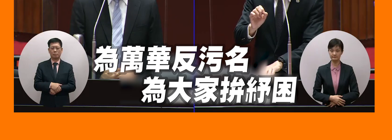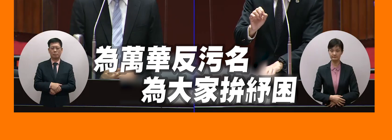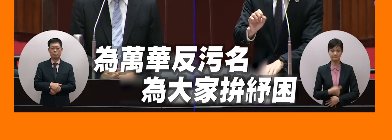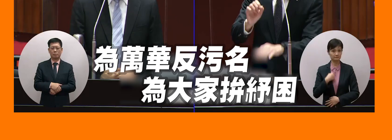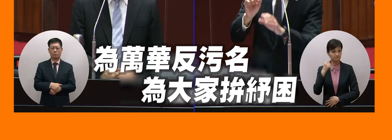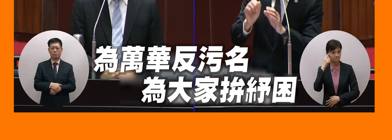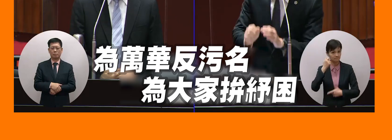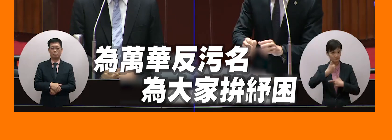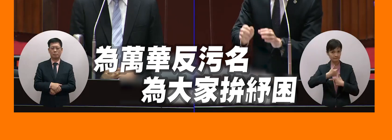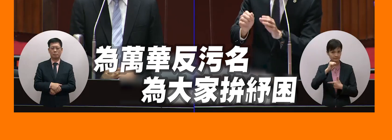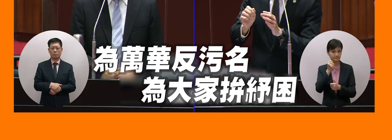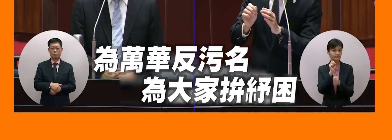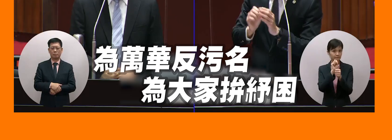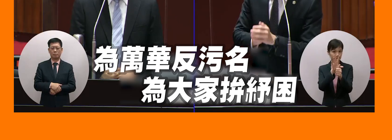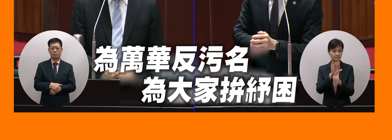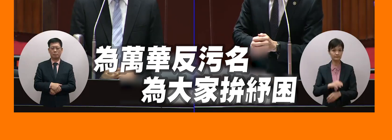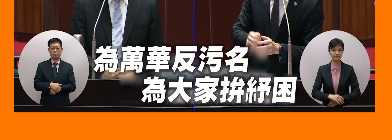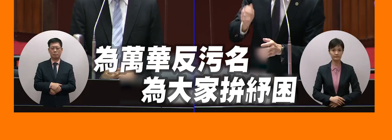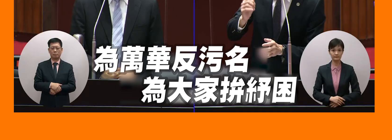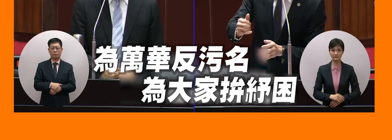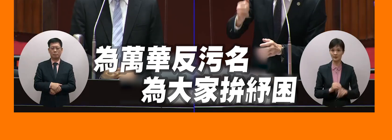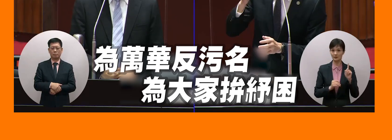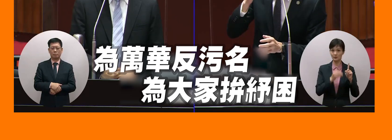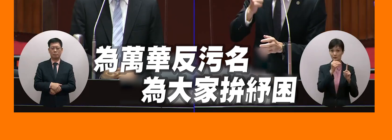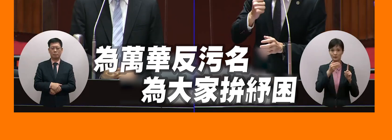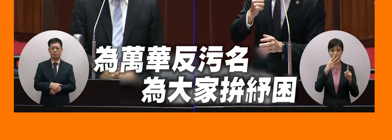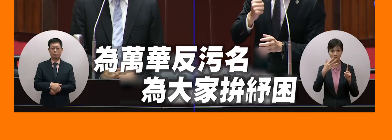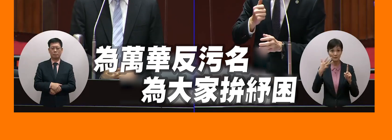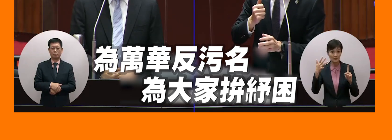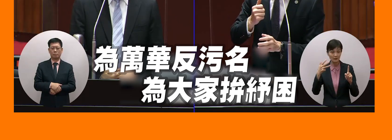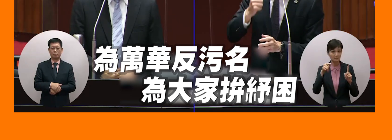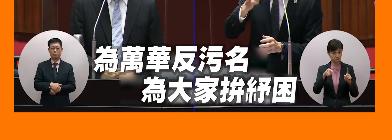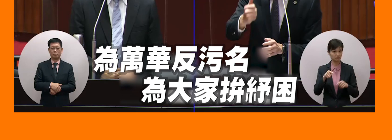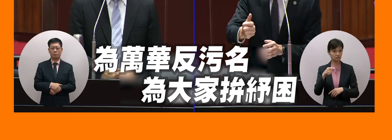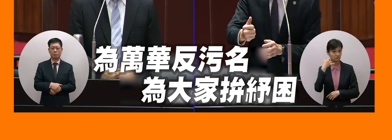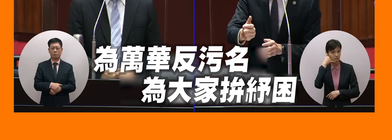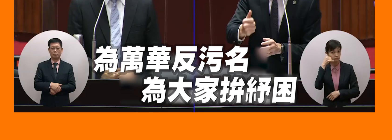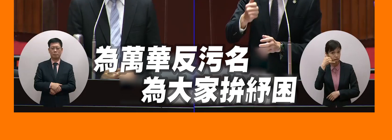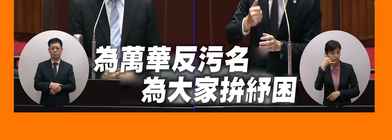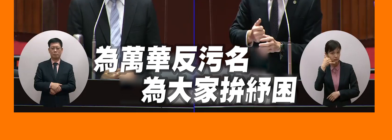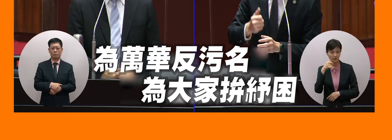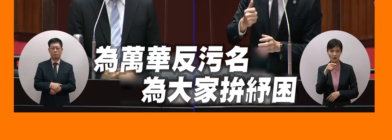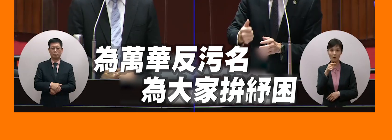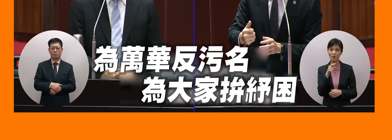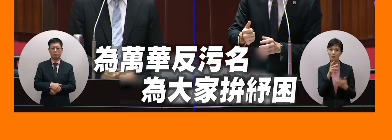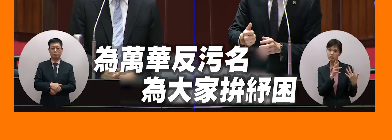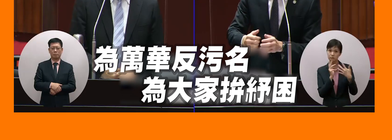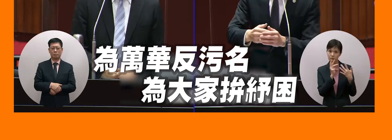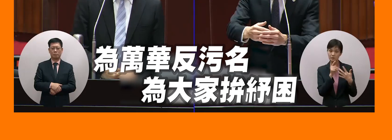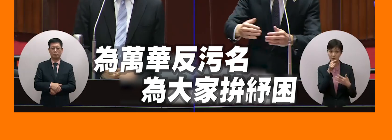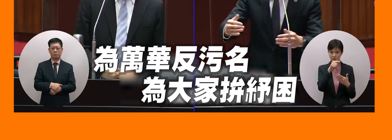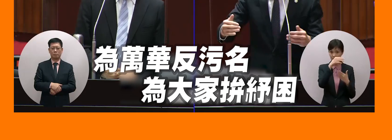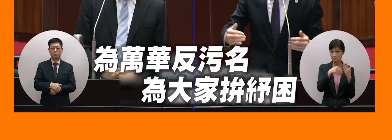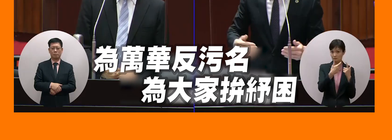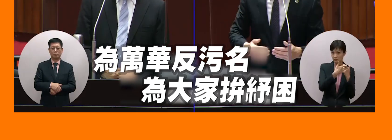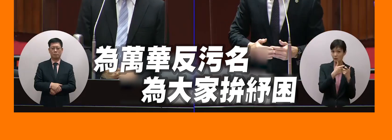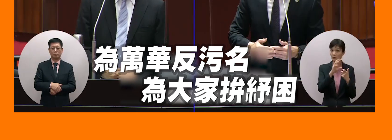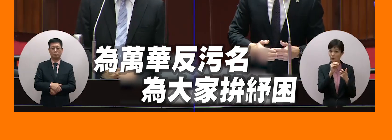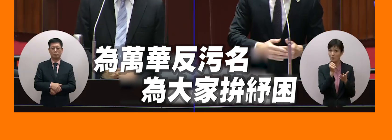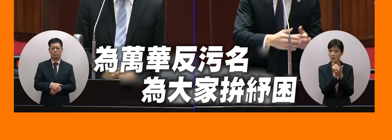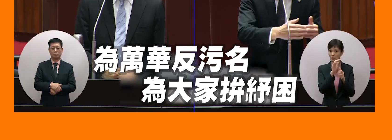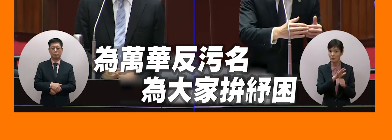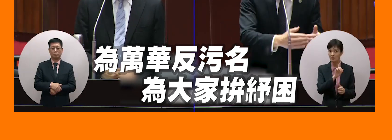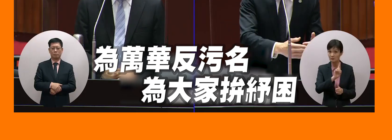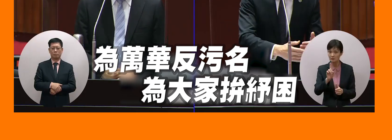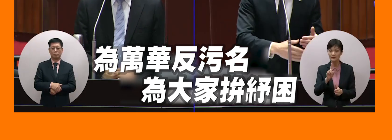體的建議是說我們除了我們1988除了這些電話跟他說你有負責主席沒有負責主席以外我們統計一下